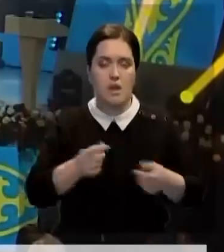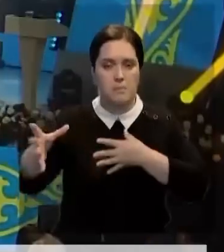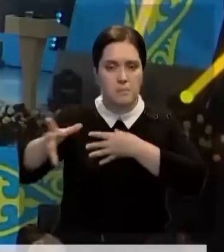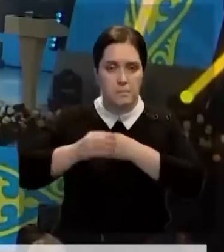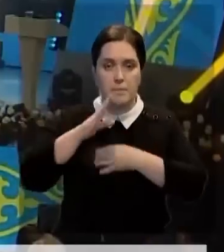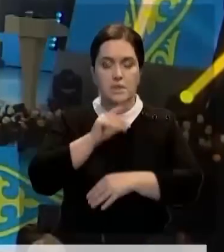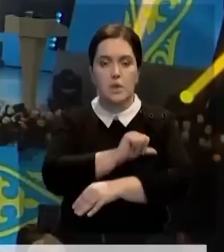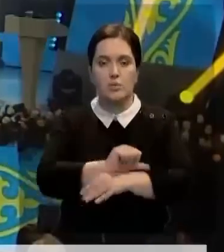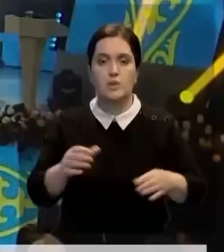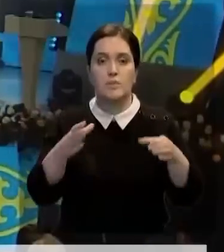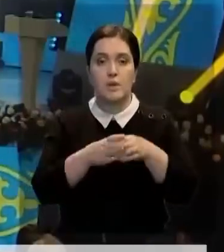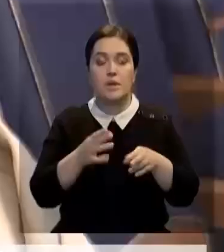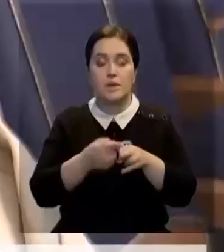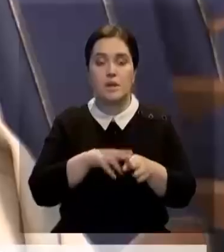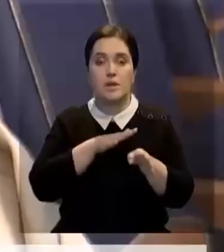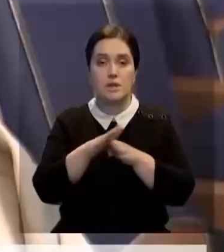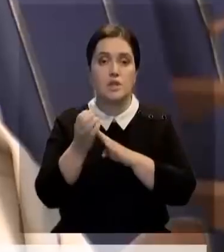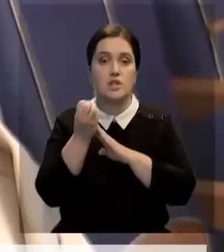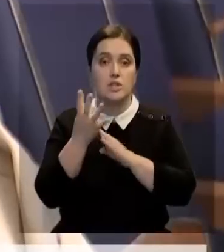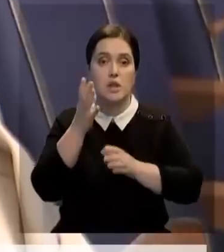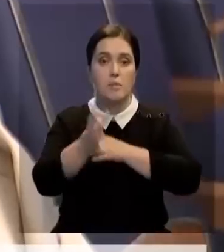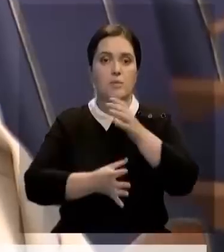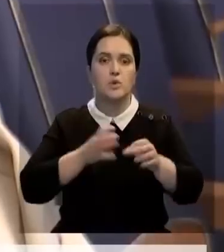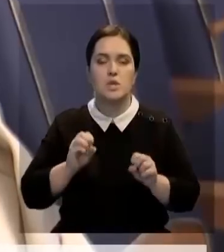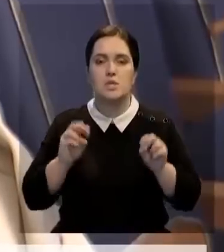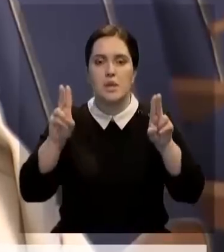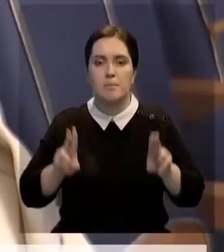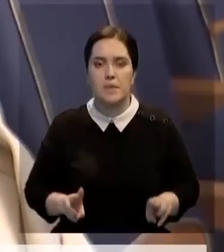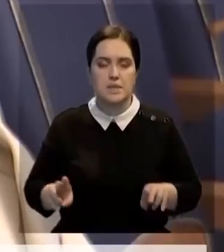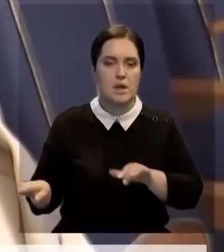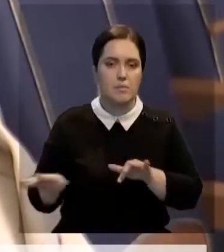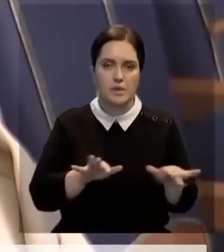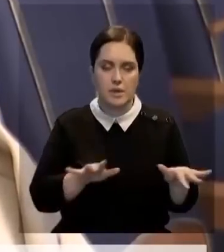партнерами реализовано 14 международных спецопераций.